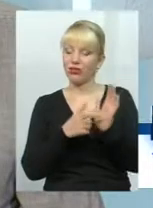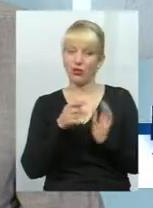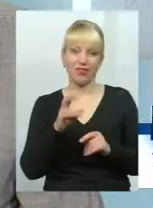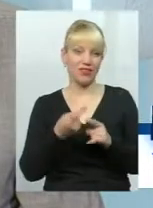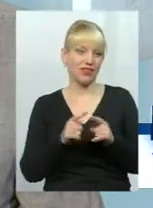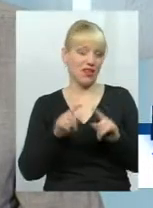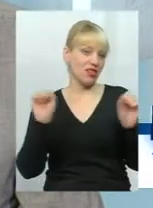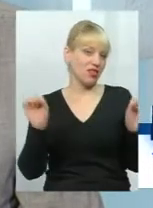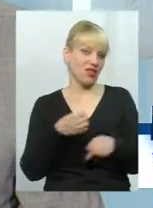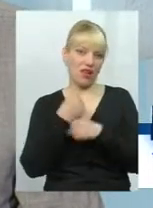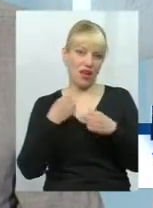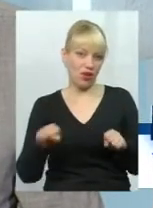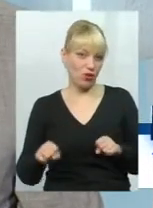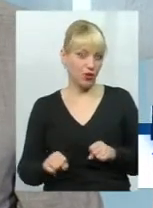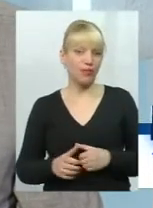це просто нереально.